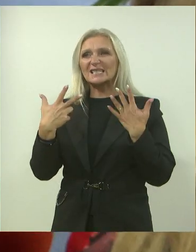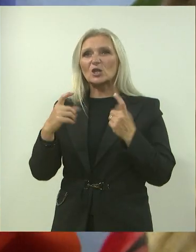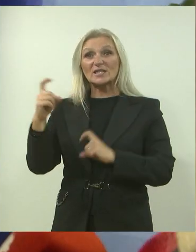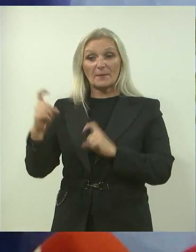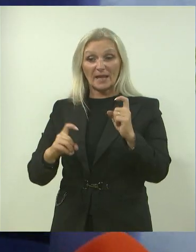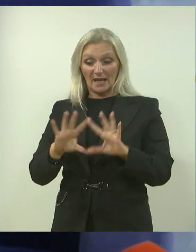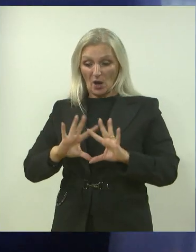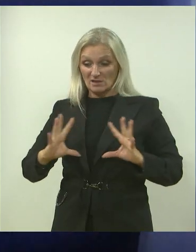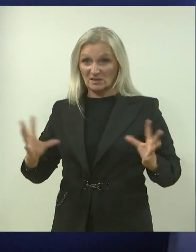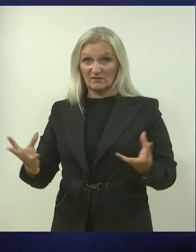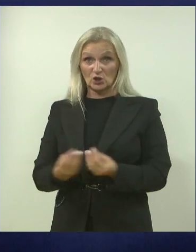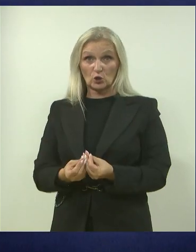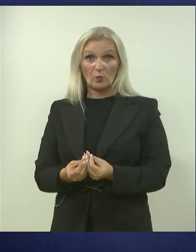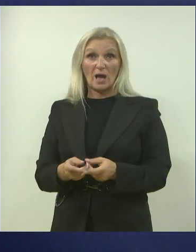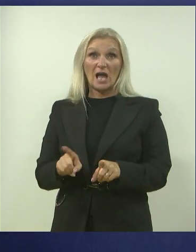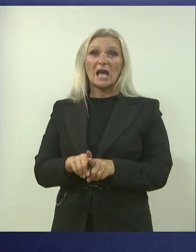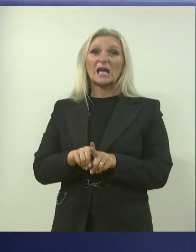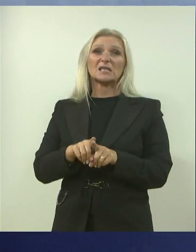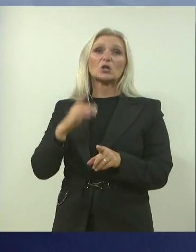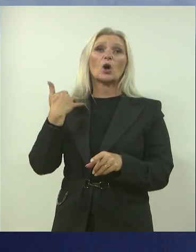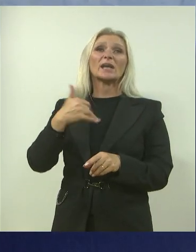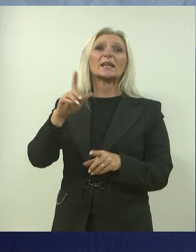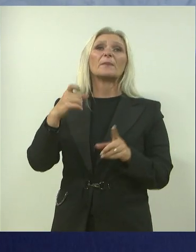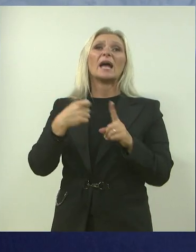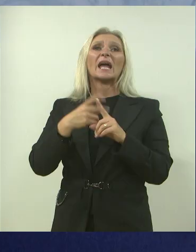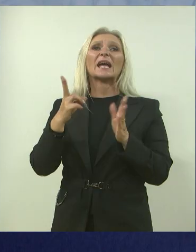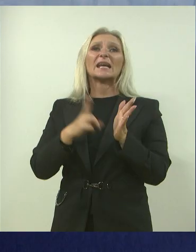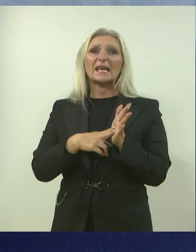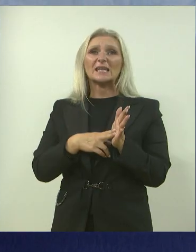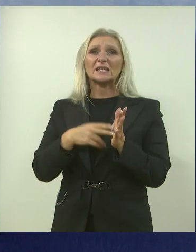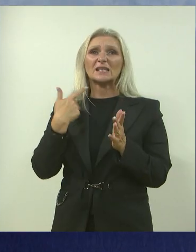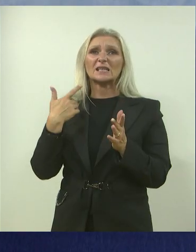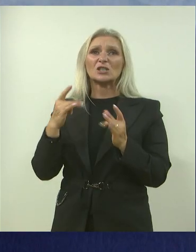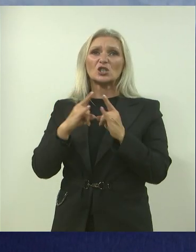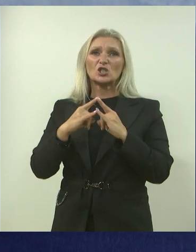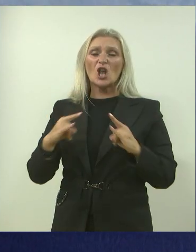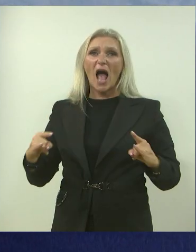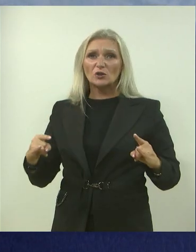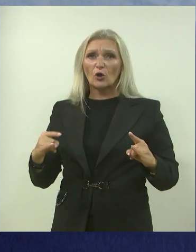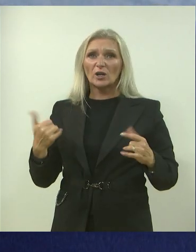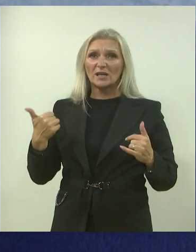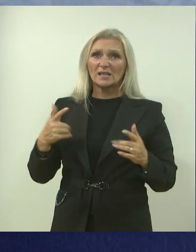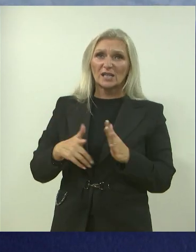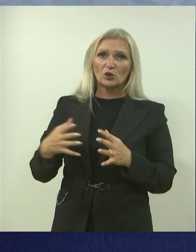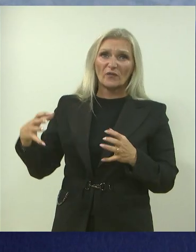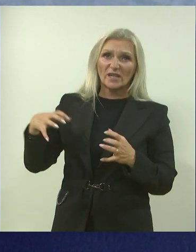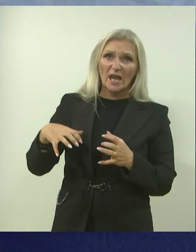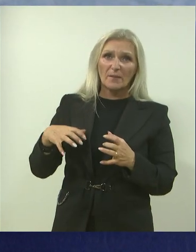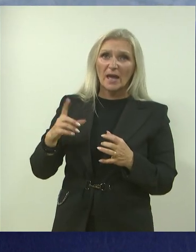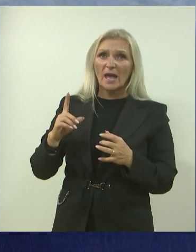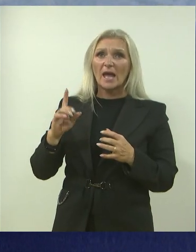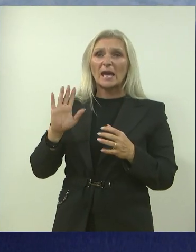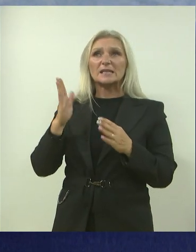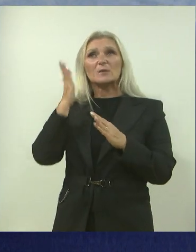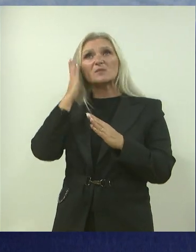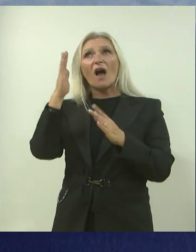tako je uprilike dok idem iza Knin. Jedno vrijeme sam potoval šatorom, pa sam uspoti šatora imao gore, jer nisam noćilo nigde, nego